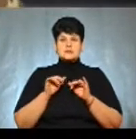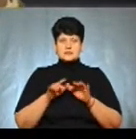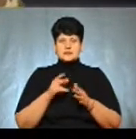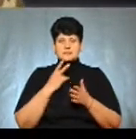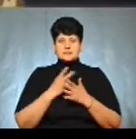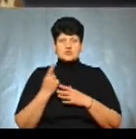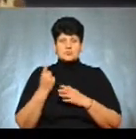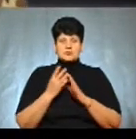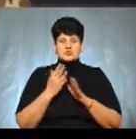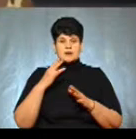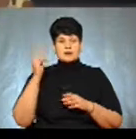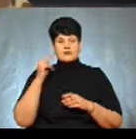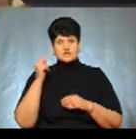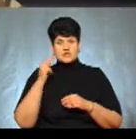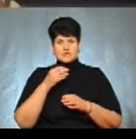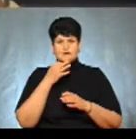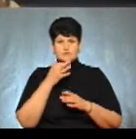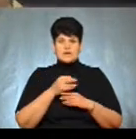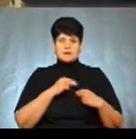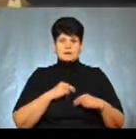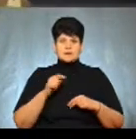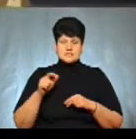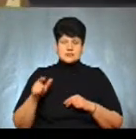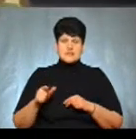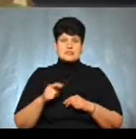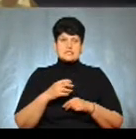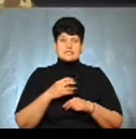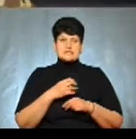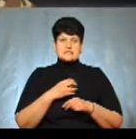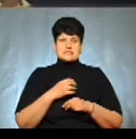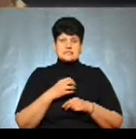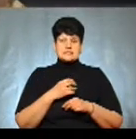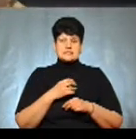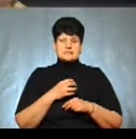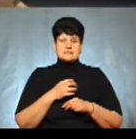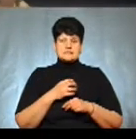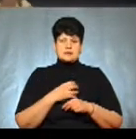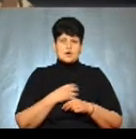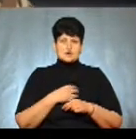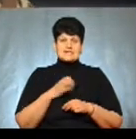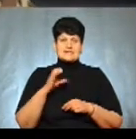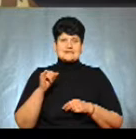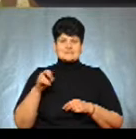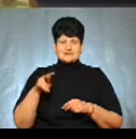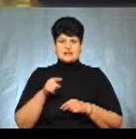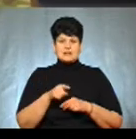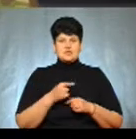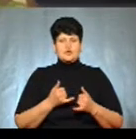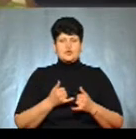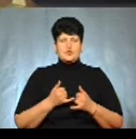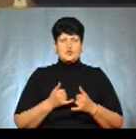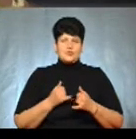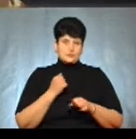передбачає, в першу чергу, навчання відповідальних працівників, старостів, сіл, їхніх повноважень. Адже ви знаєте, що згідно з статті